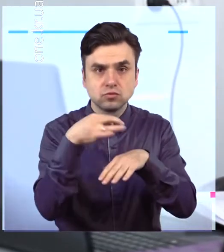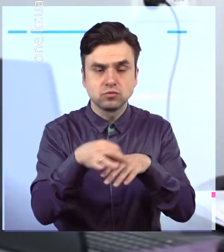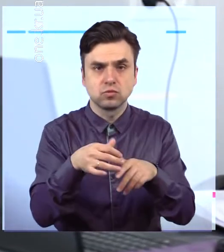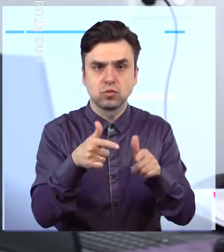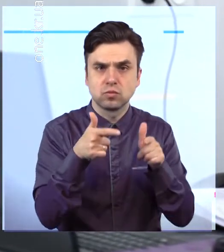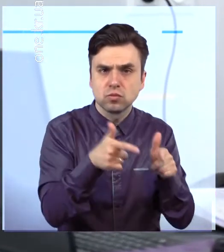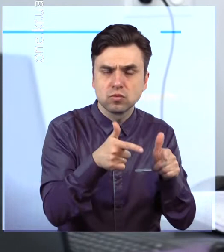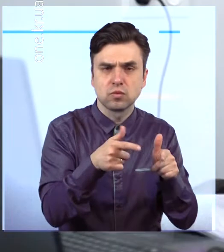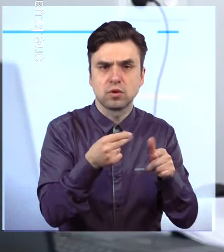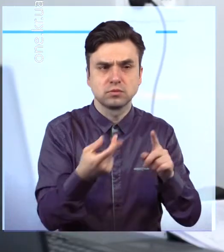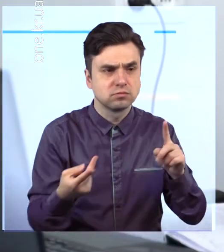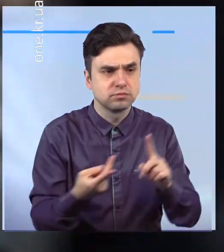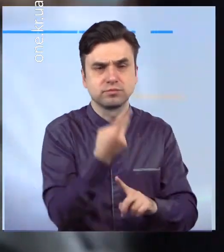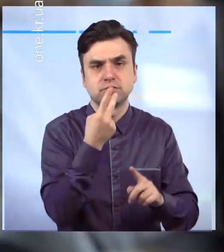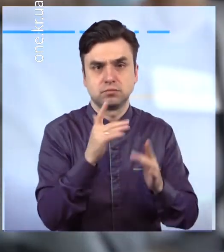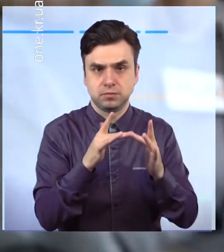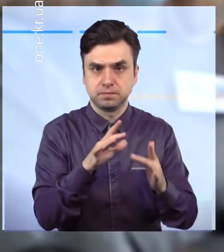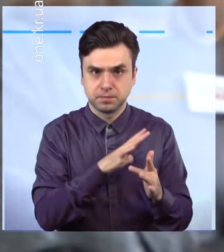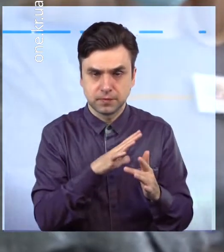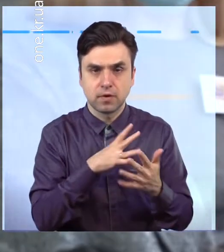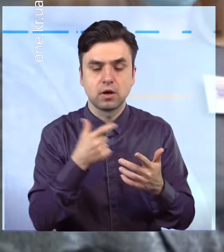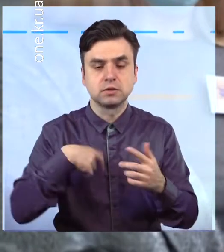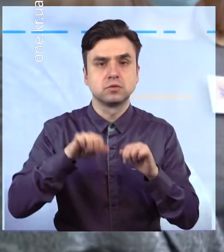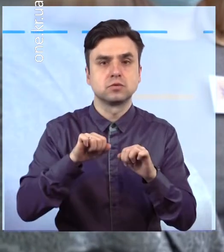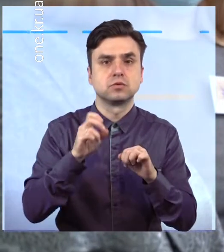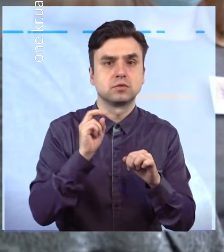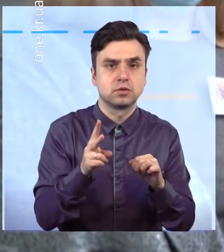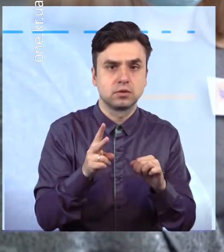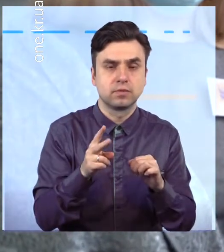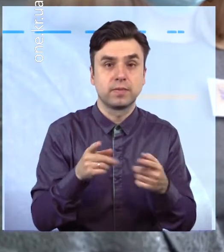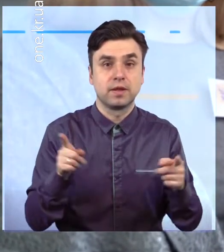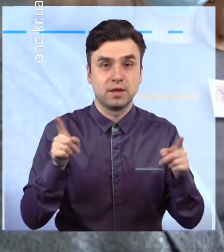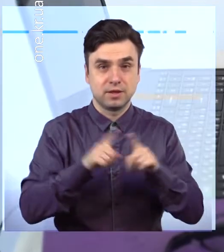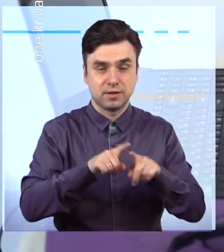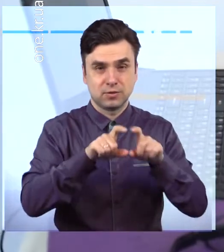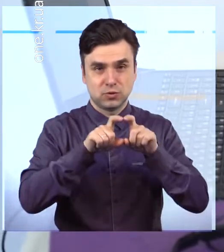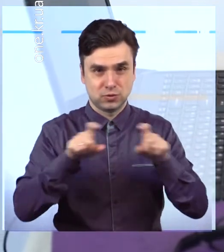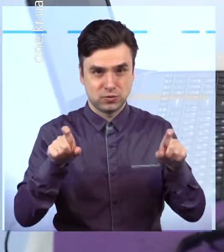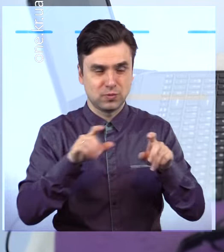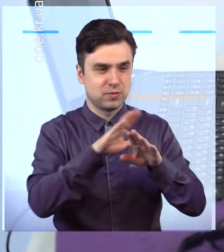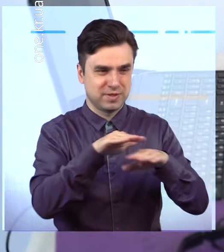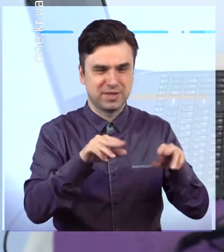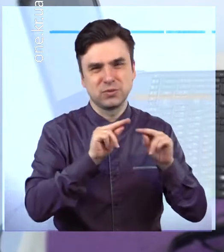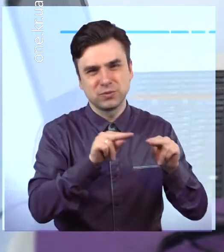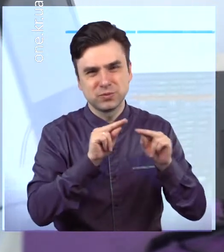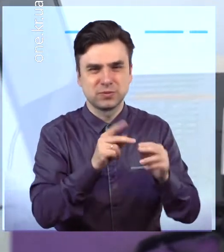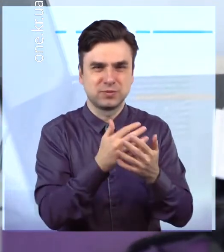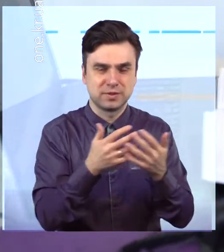онлайн-зустріч поліцейських із педагогами в рамках проєкту «Школа безпеки для неповнолітніх» вже третє за весну 2021.